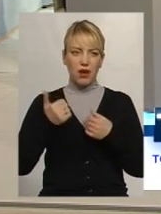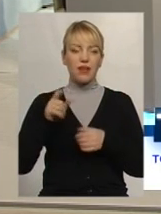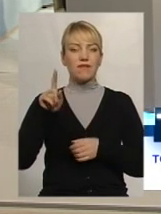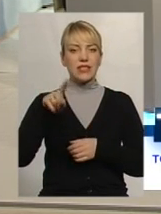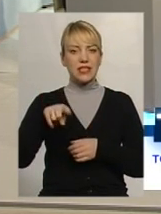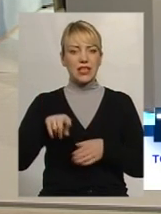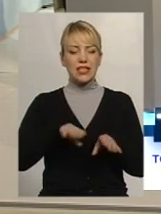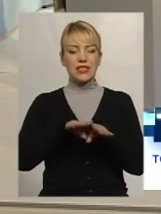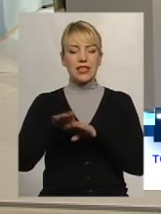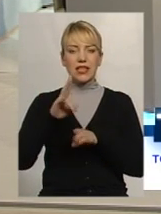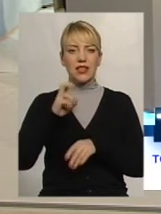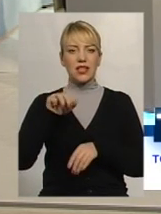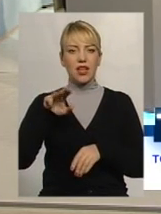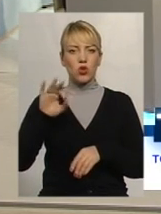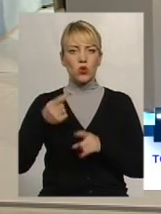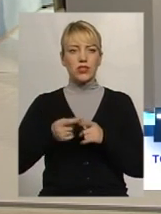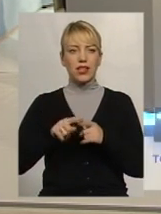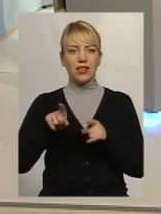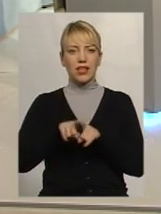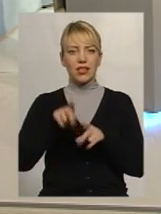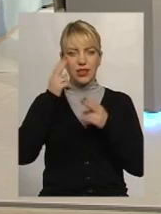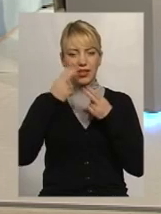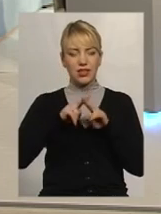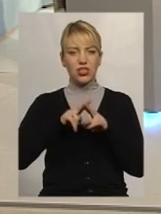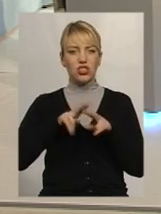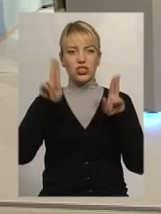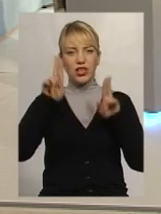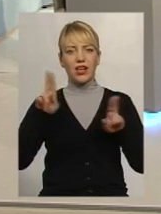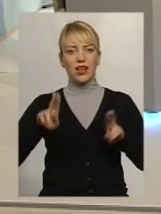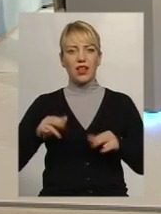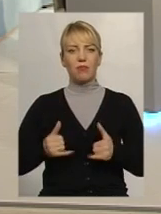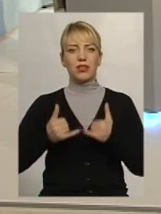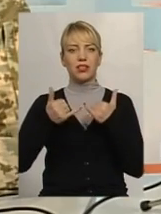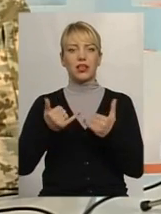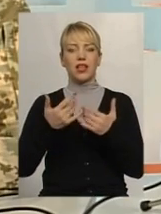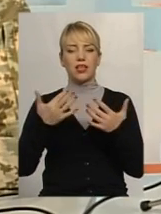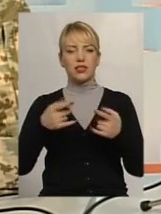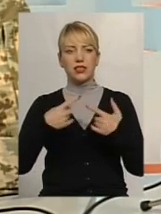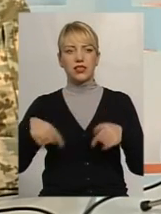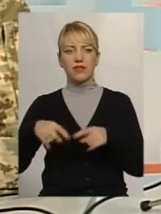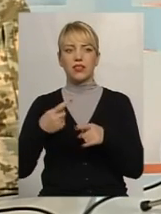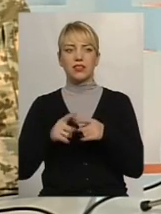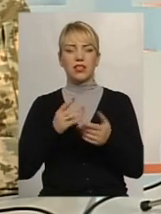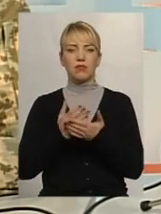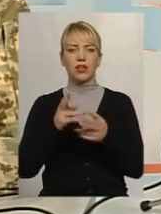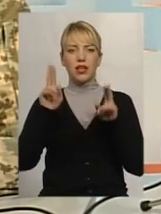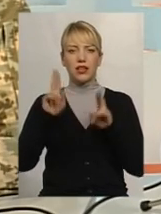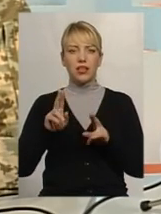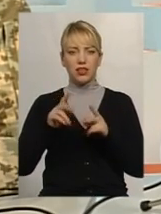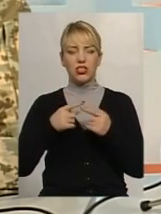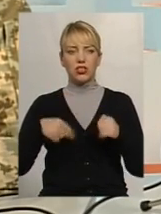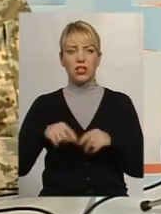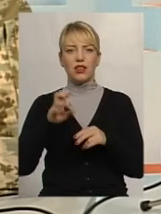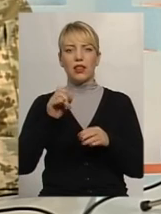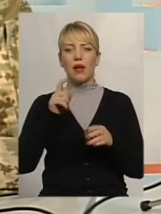стандарти НАТО – це такі технічні регламенти для різних сфер. наприклад, технічний регламент на пальне,